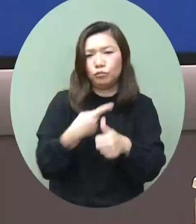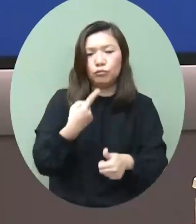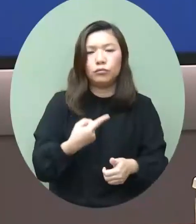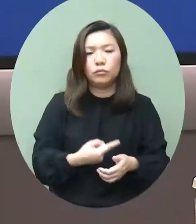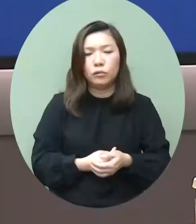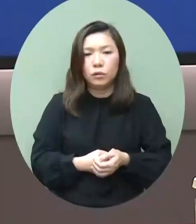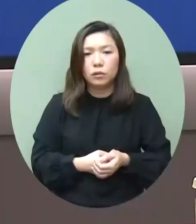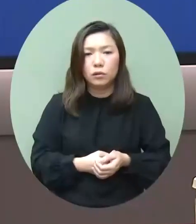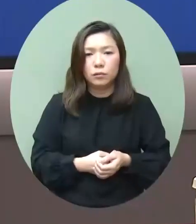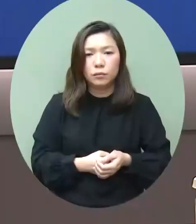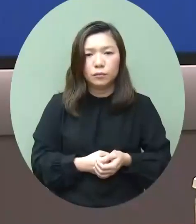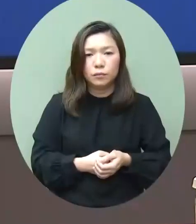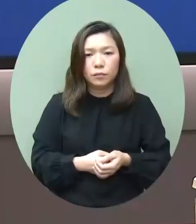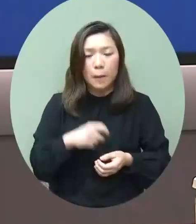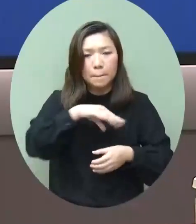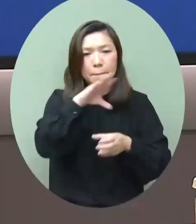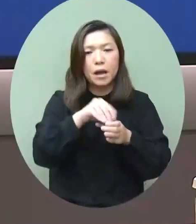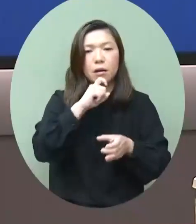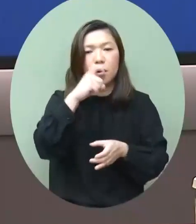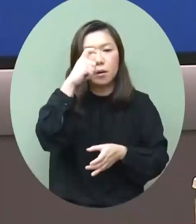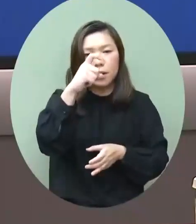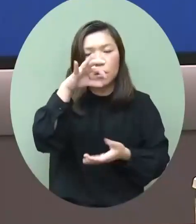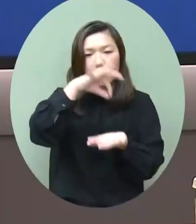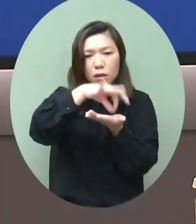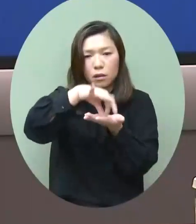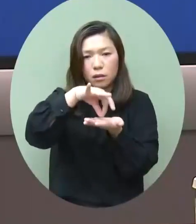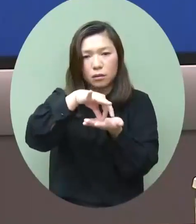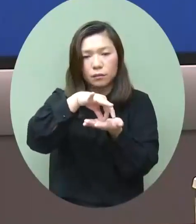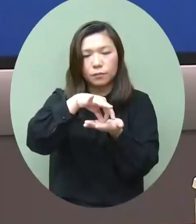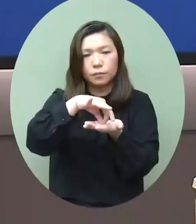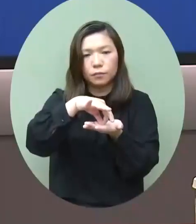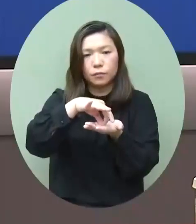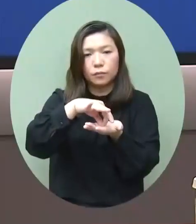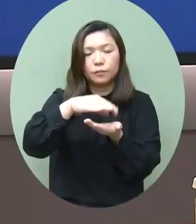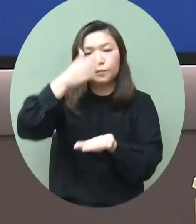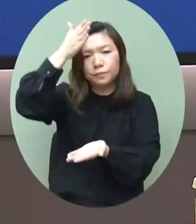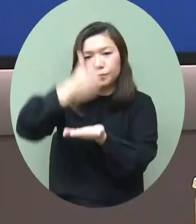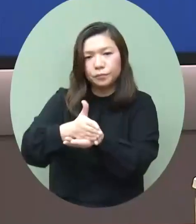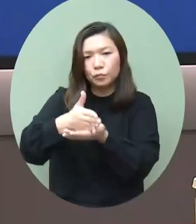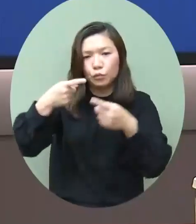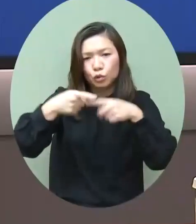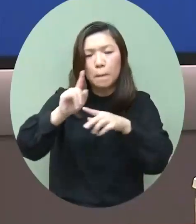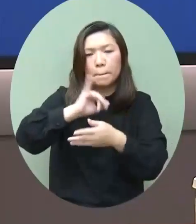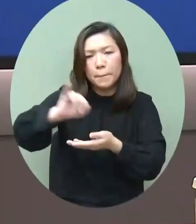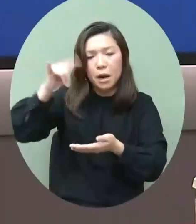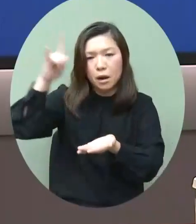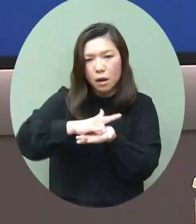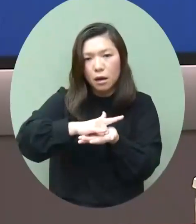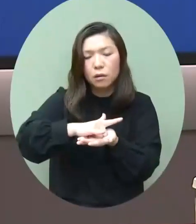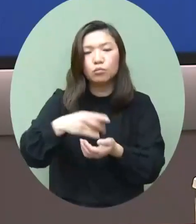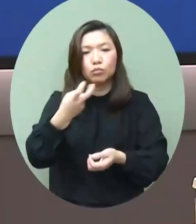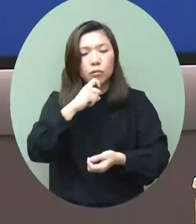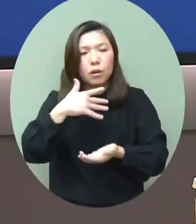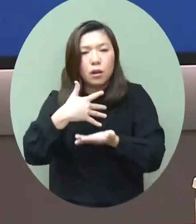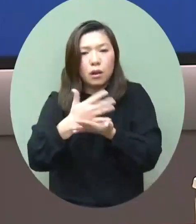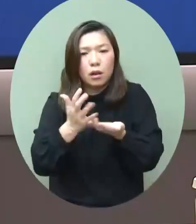當然包括有九個國家的地方性熔斷機制亦有很多